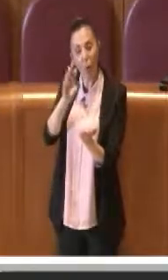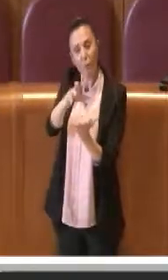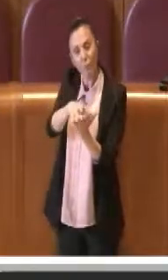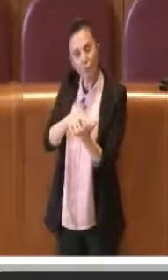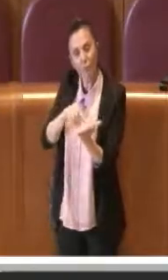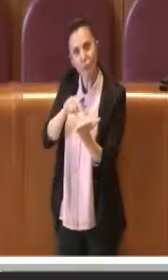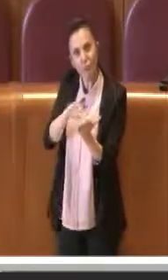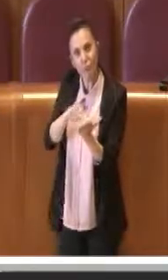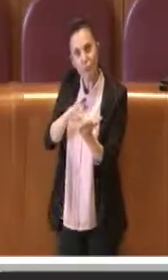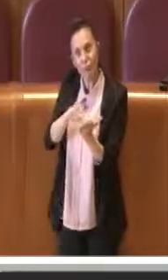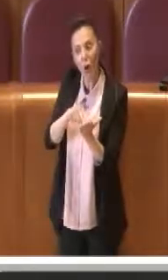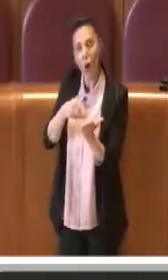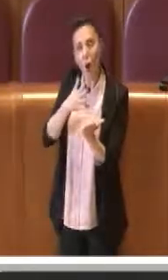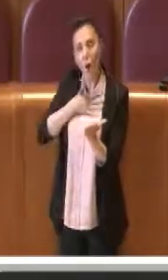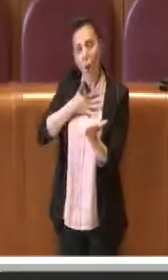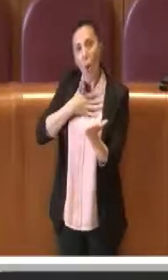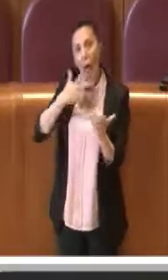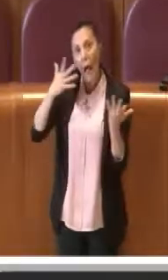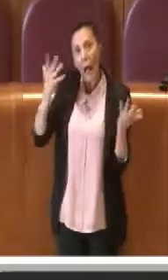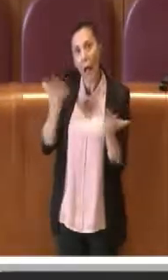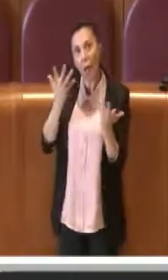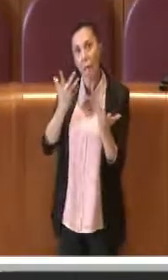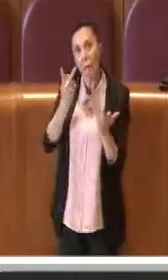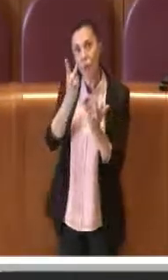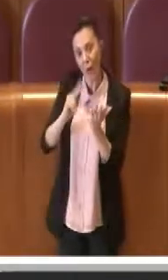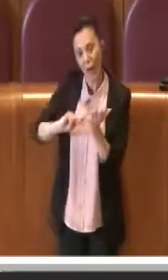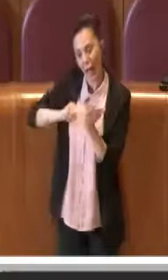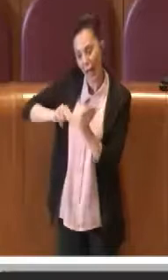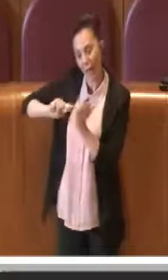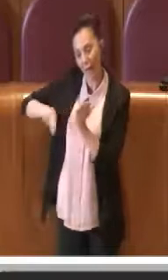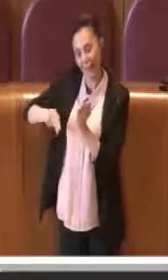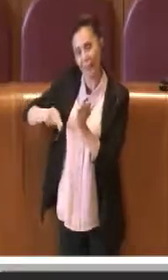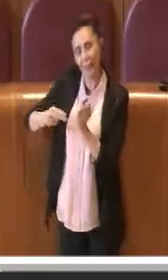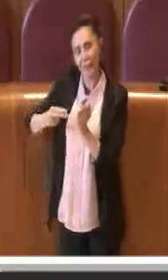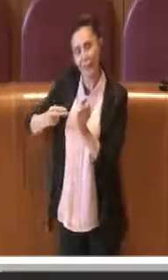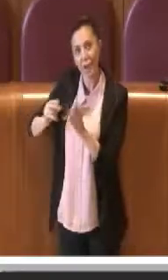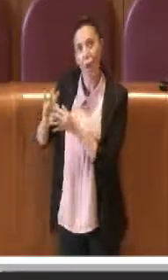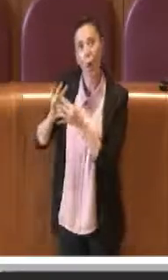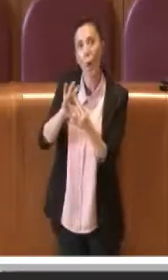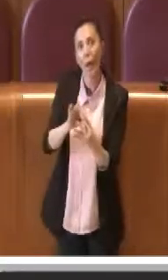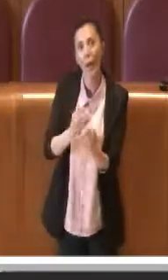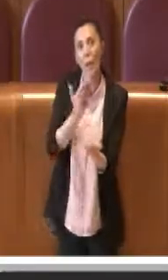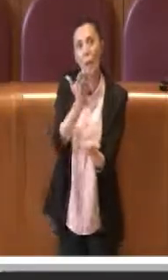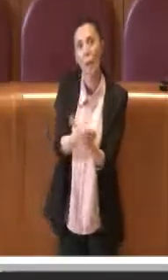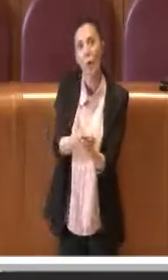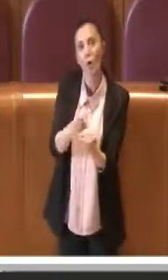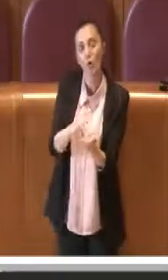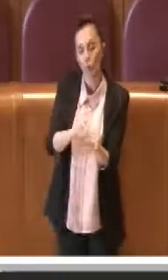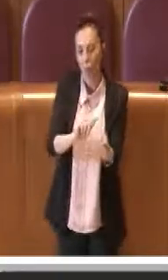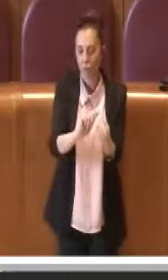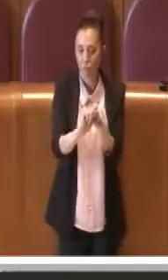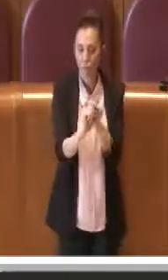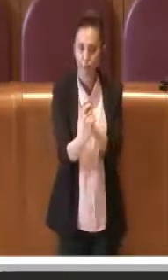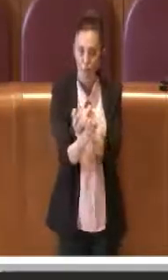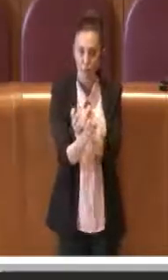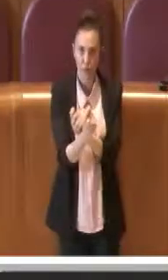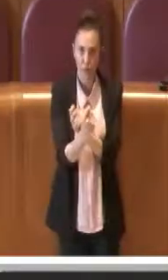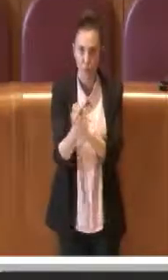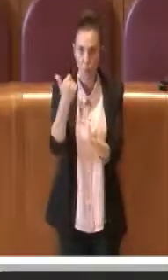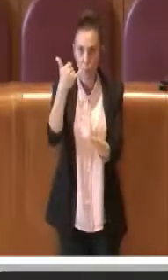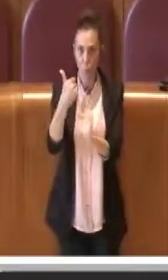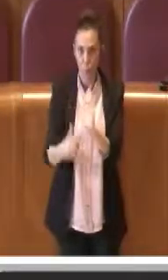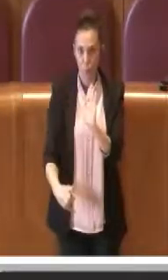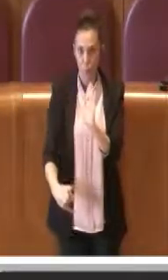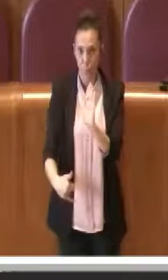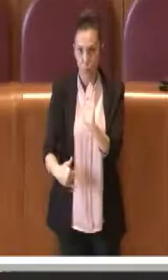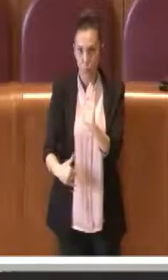leggermente modificato abbiamo proposto appunto due emendamenti molti volti a modificare la mozione nell'ultimo